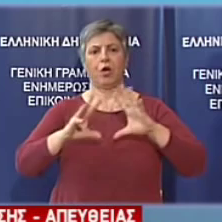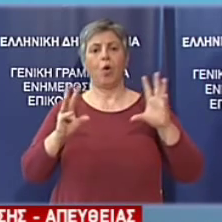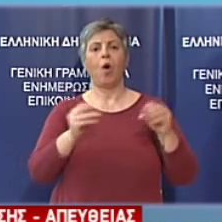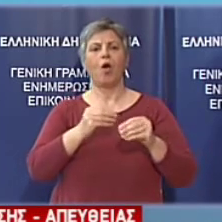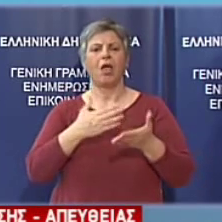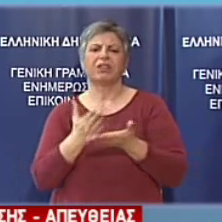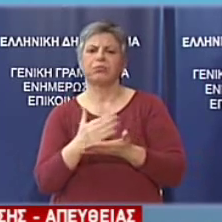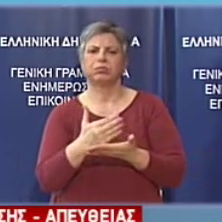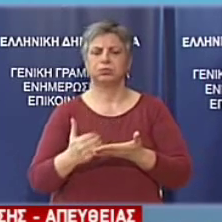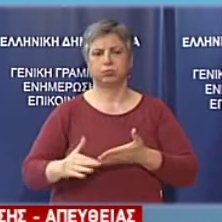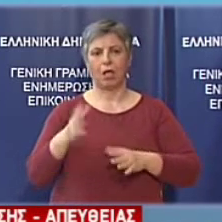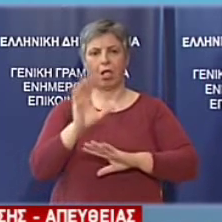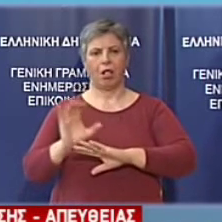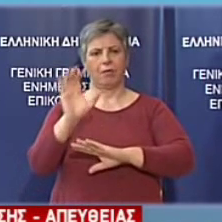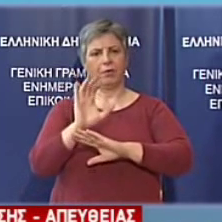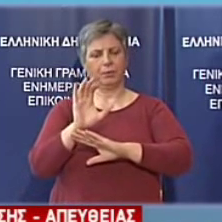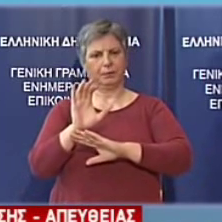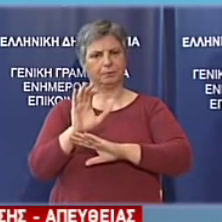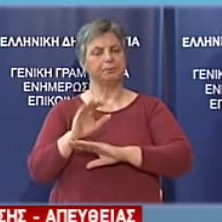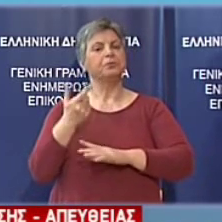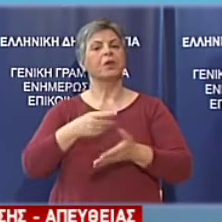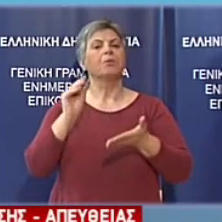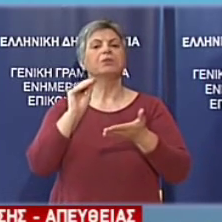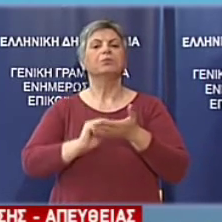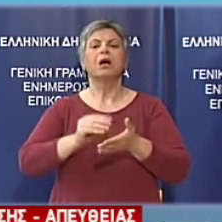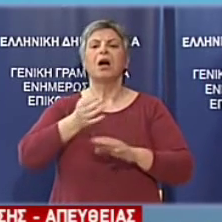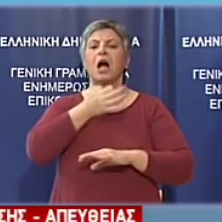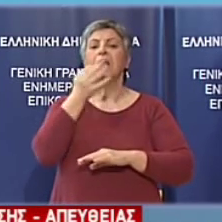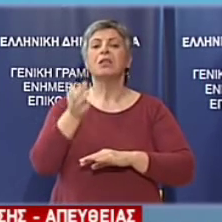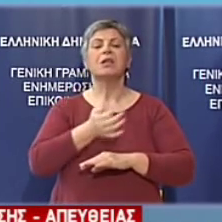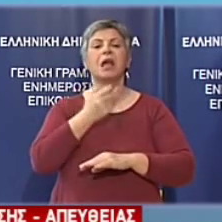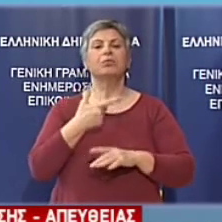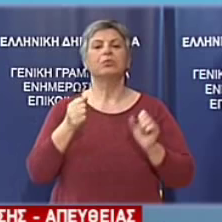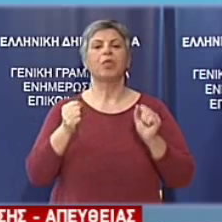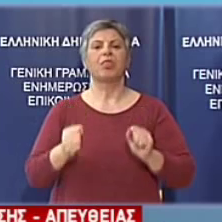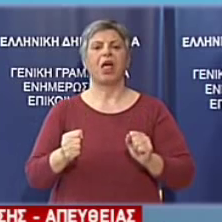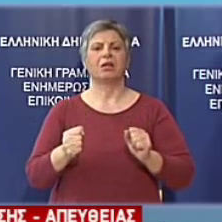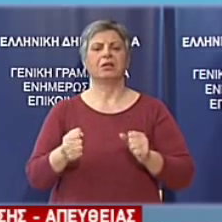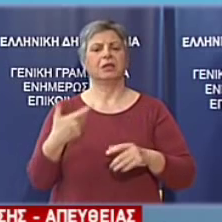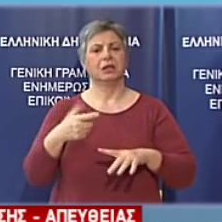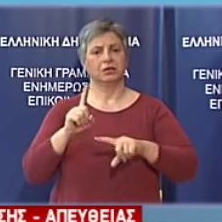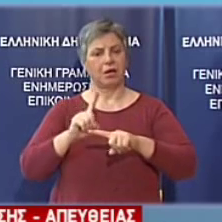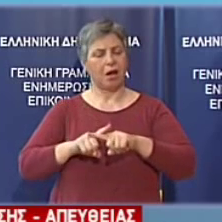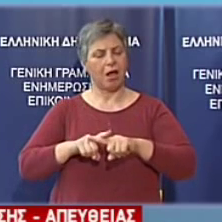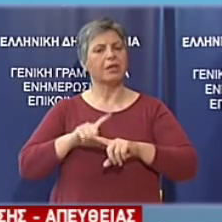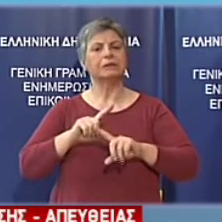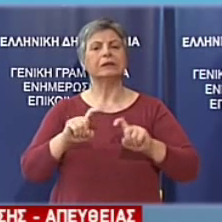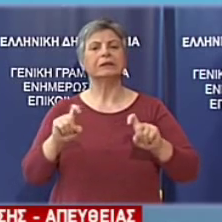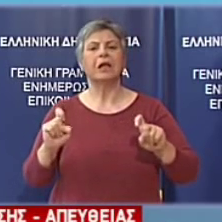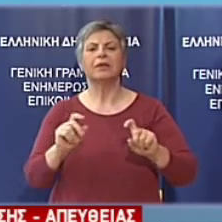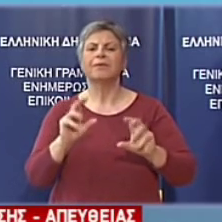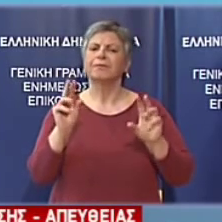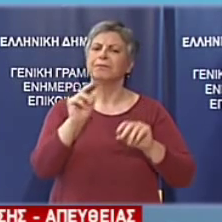Επισημένουμε για μια ακόμη φορά την βασική θέση ότι το κλειδί για την ορθή διαχείριση του προσφυγικού